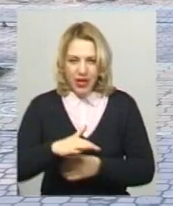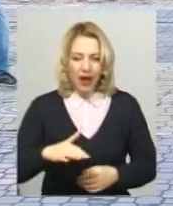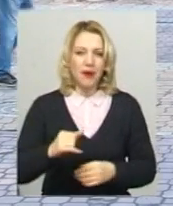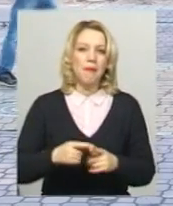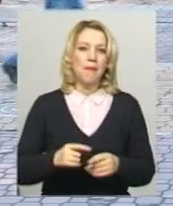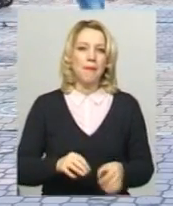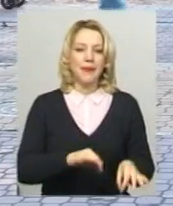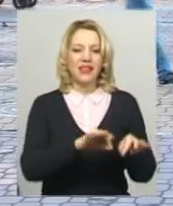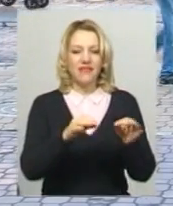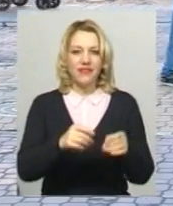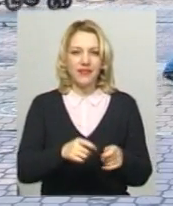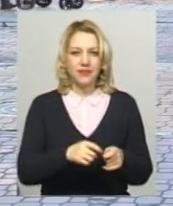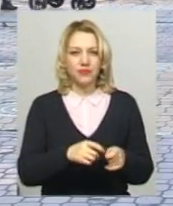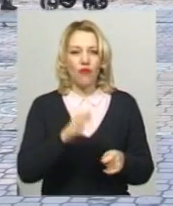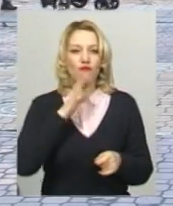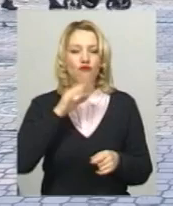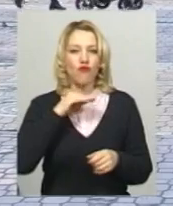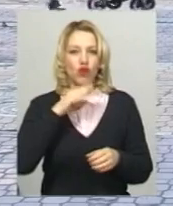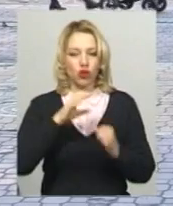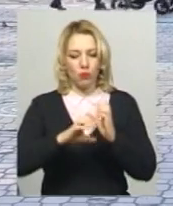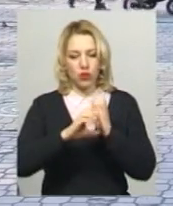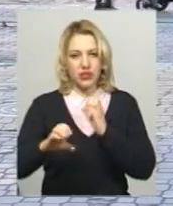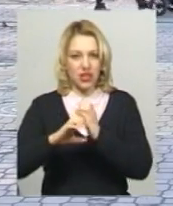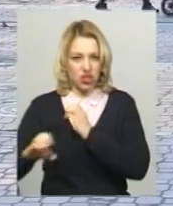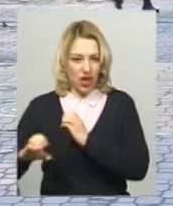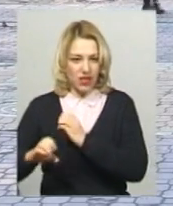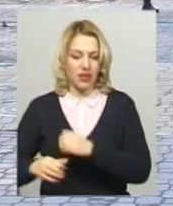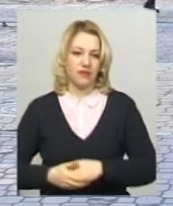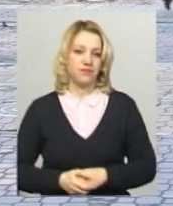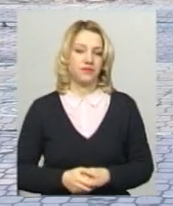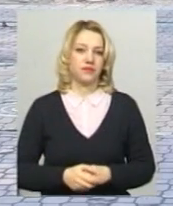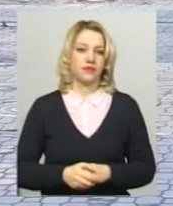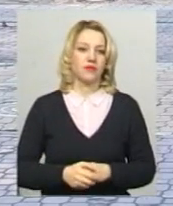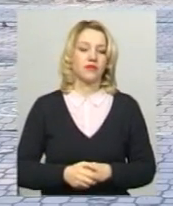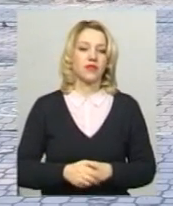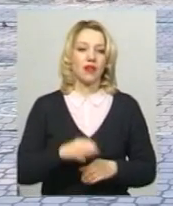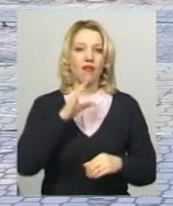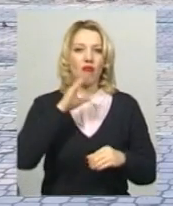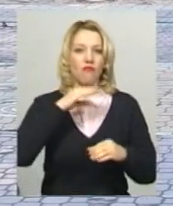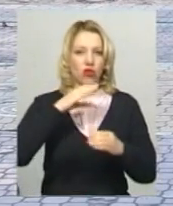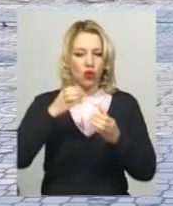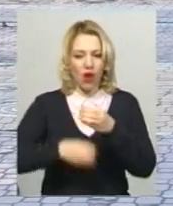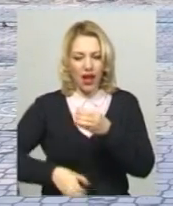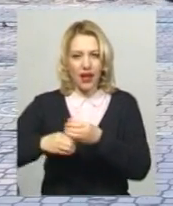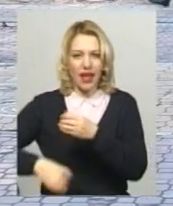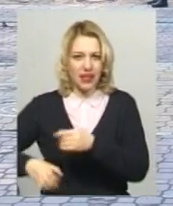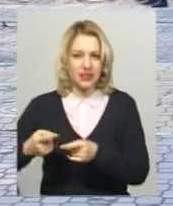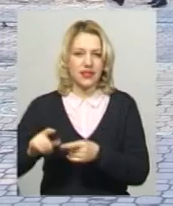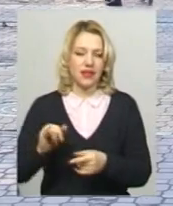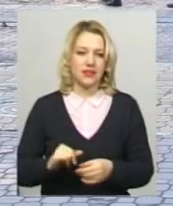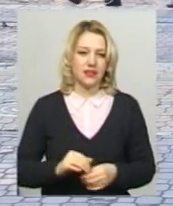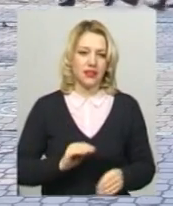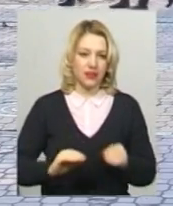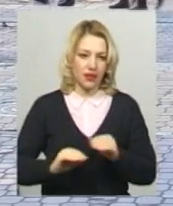підведення води, каналізаційні установки